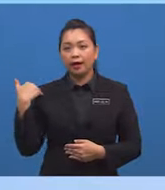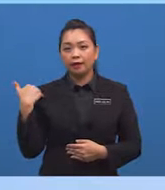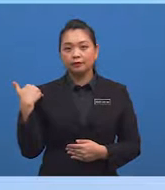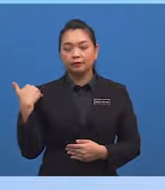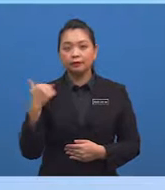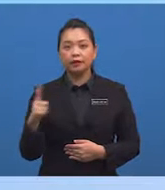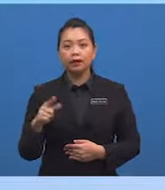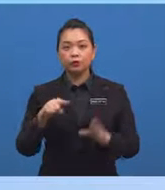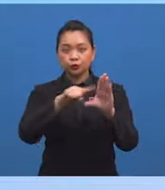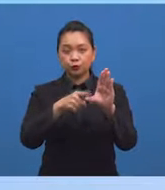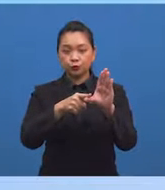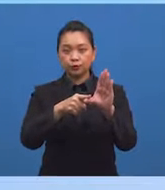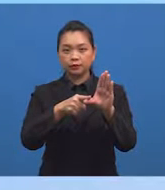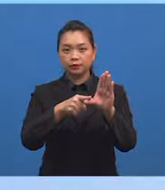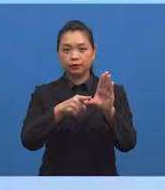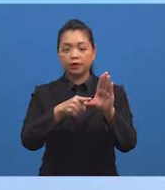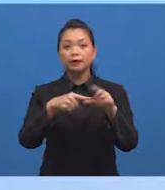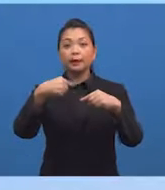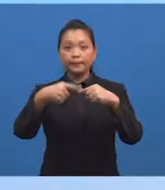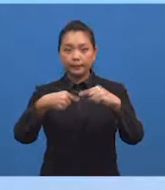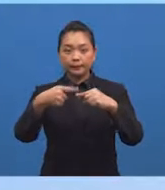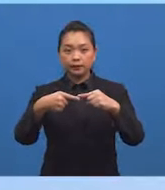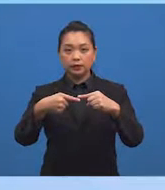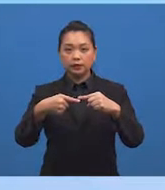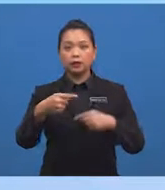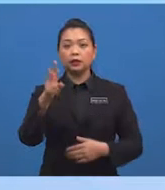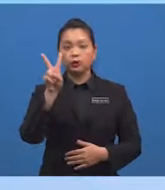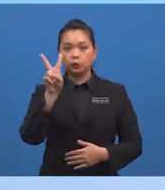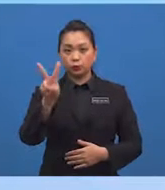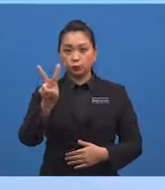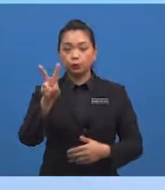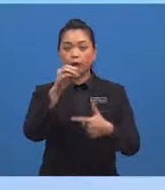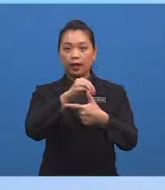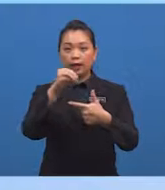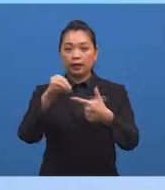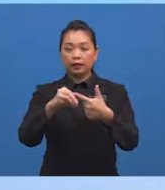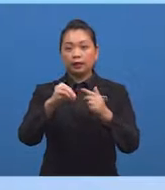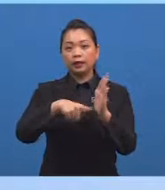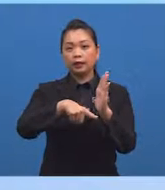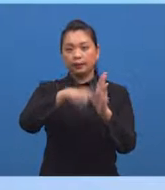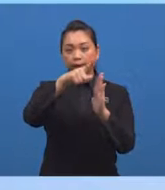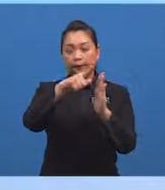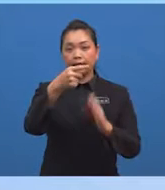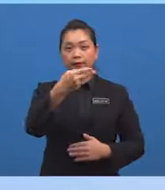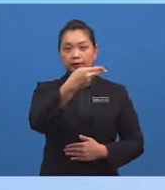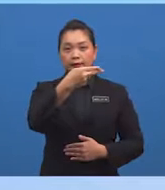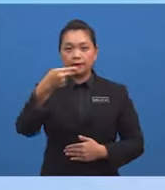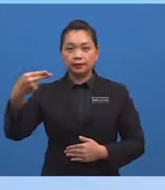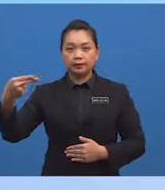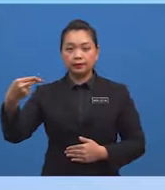sudut yang terhasil apabila dua atau lebih garis selari